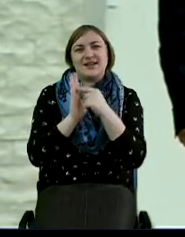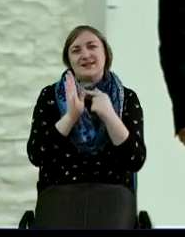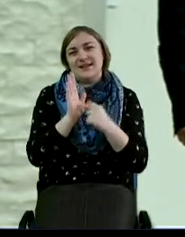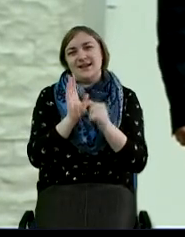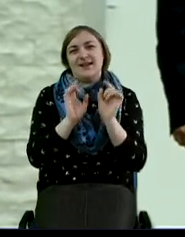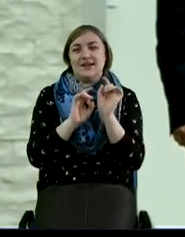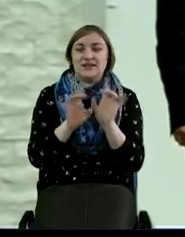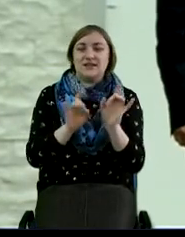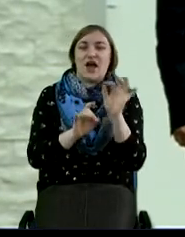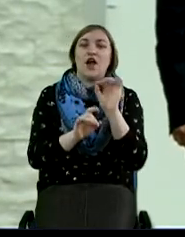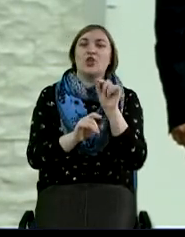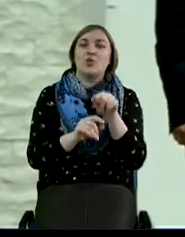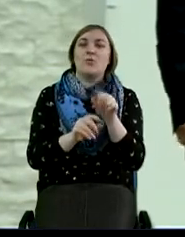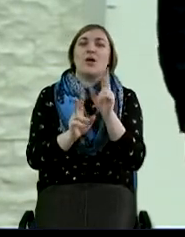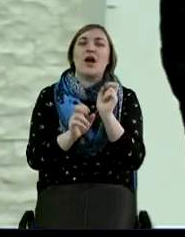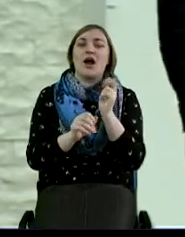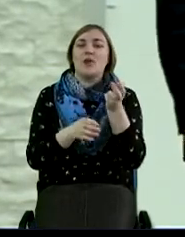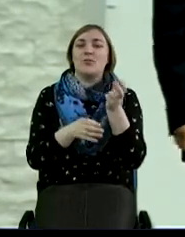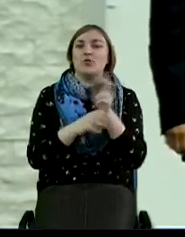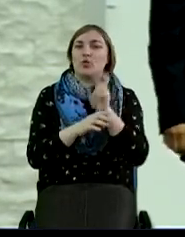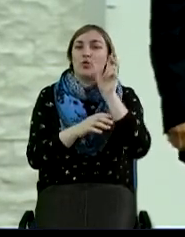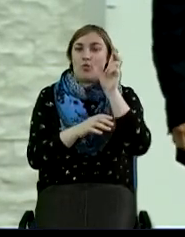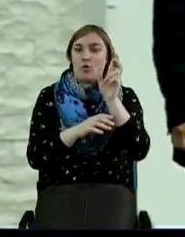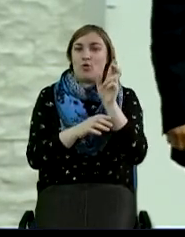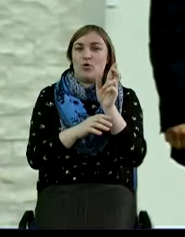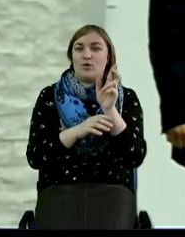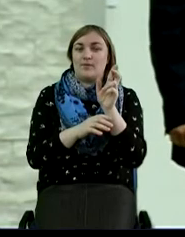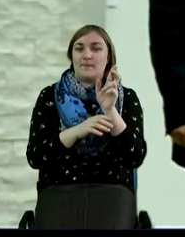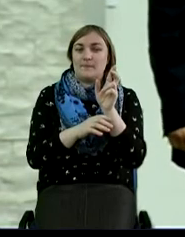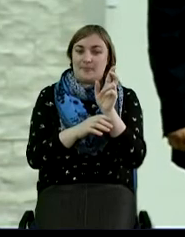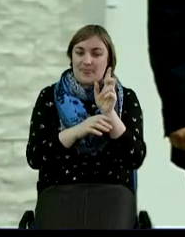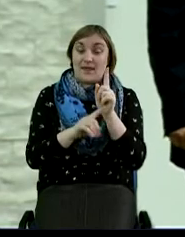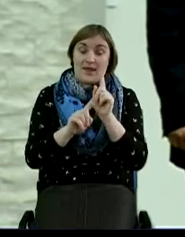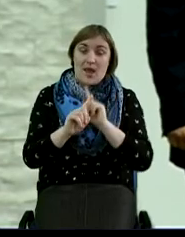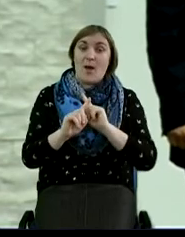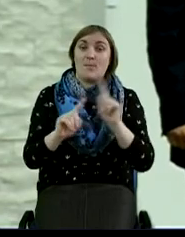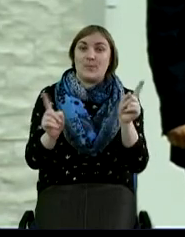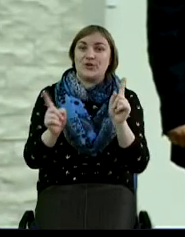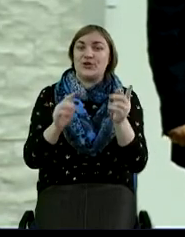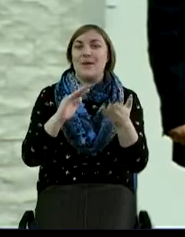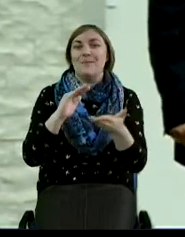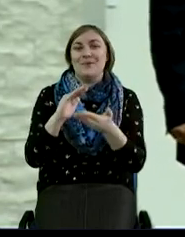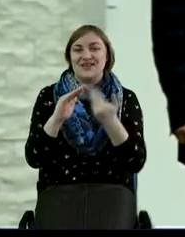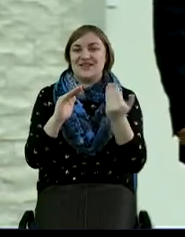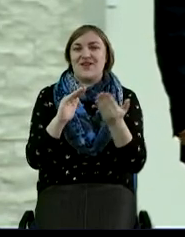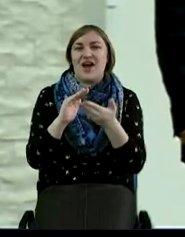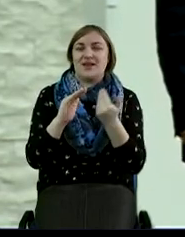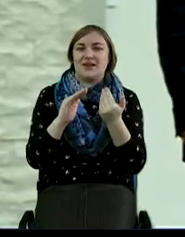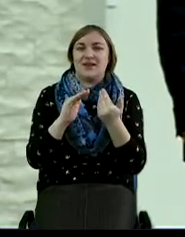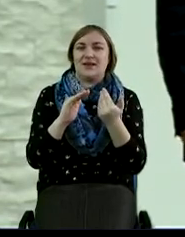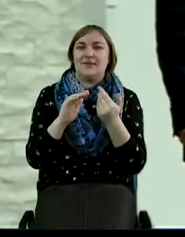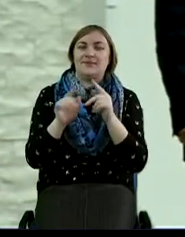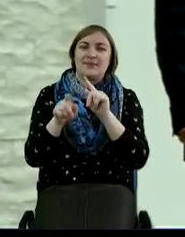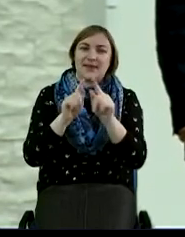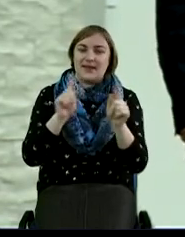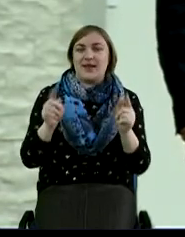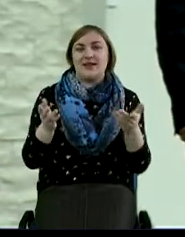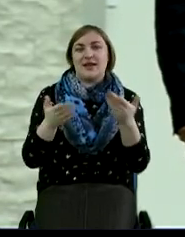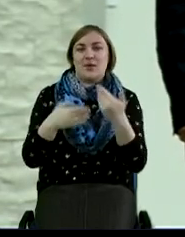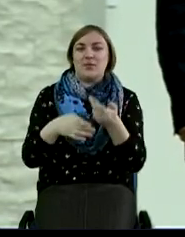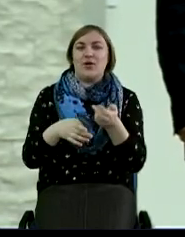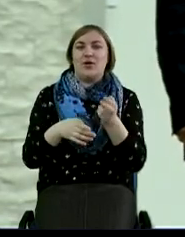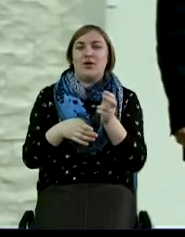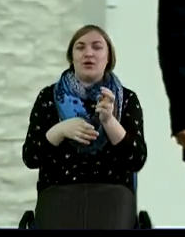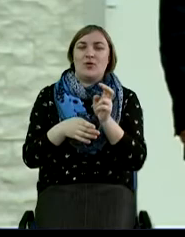о том, как он пришел к Богу. И довольно необычное такое призвание. Иногда мы ходим